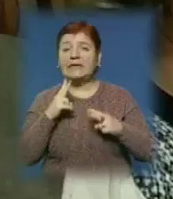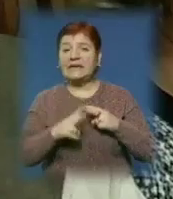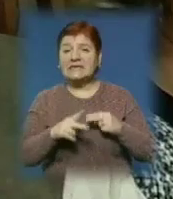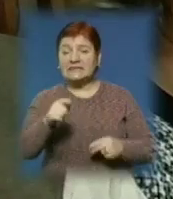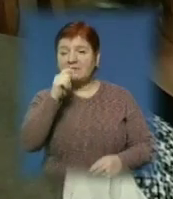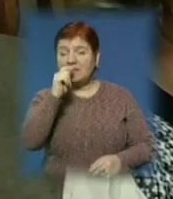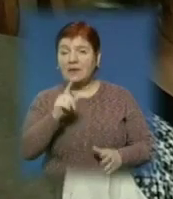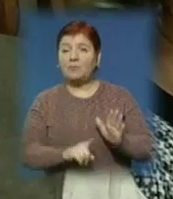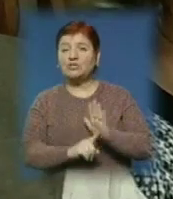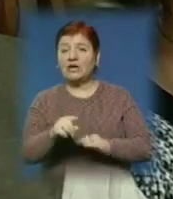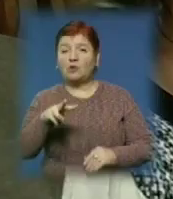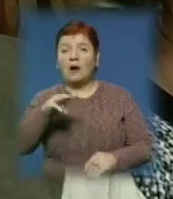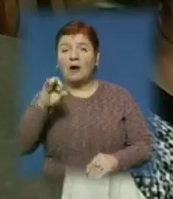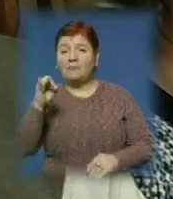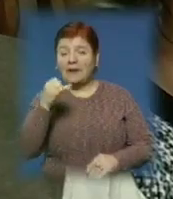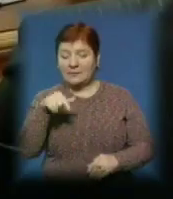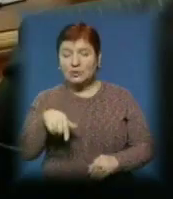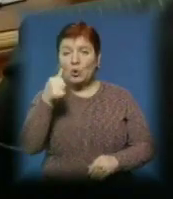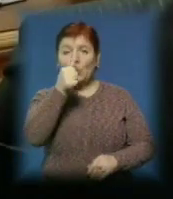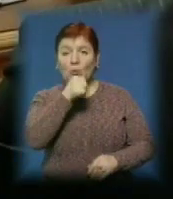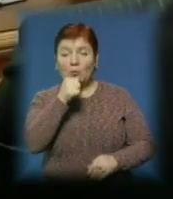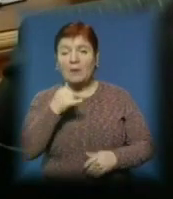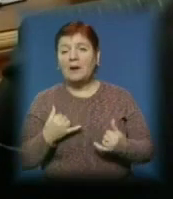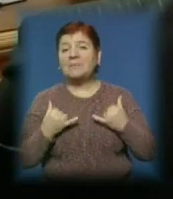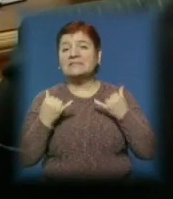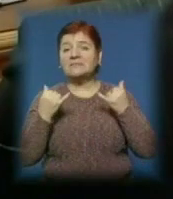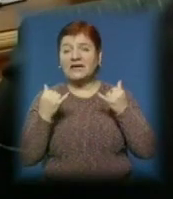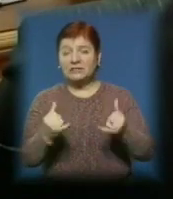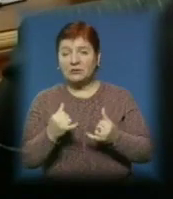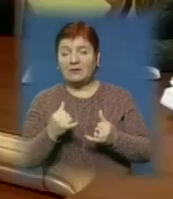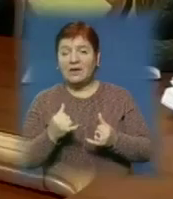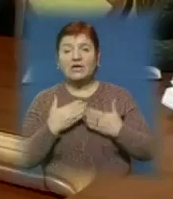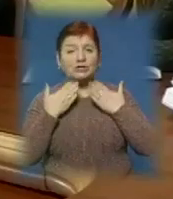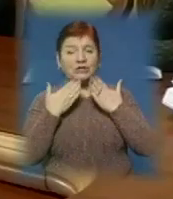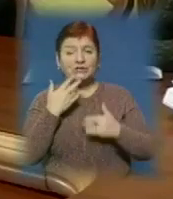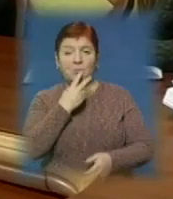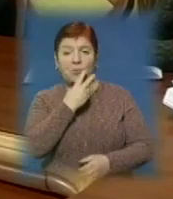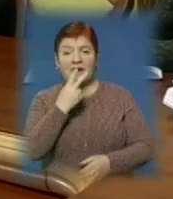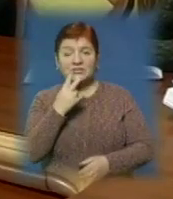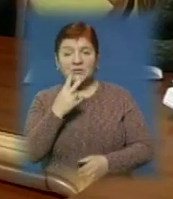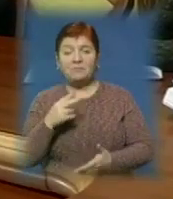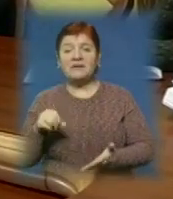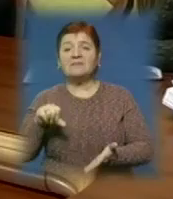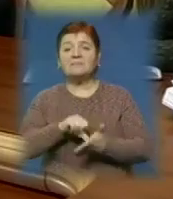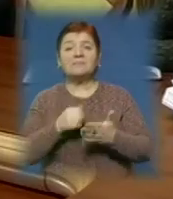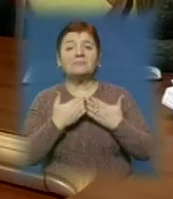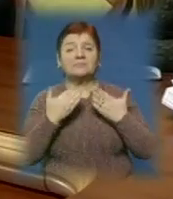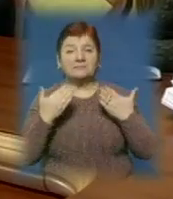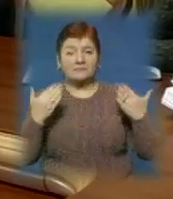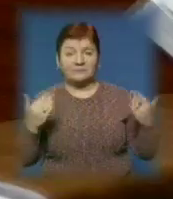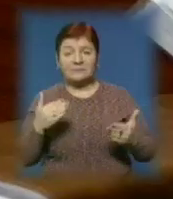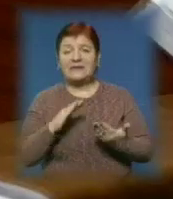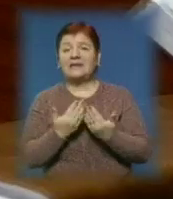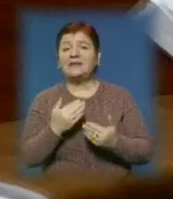початок травня цього року. Автори сподіваються, твори, присвячені Тарасу Шевченку, читачі побачать під час виставки-ярмарку «Книга-фест